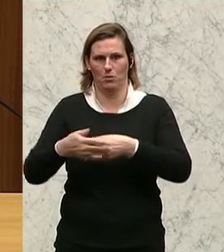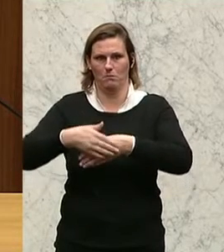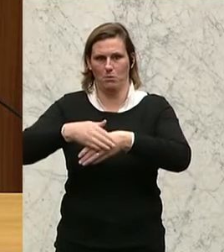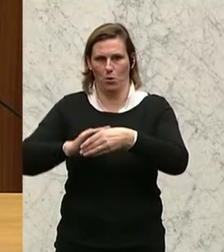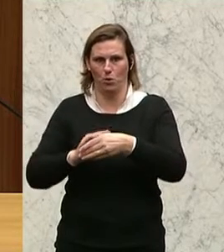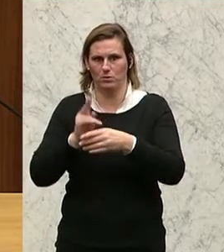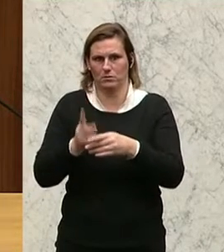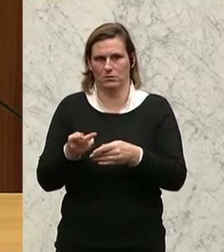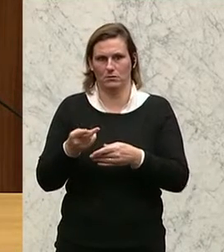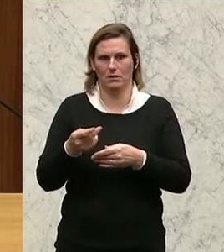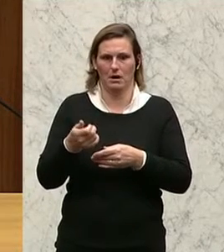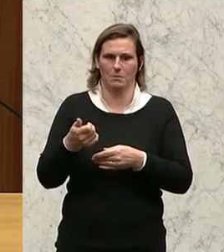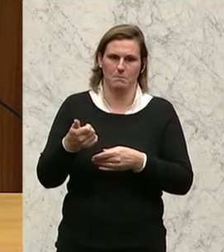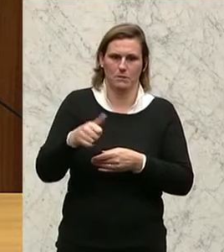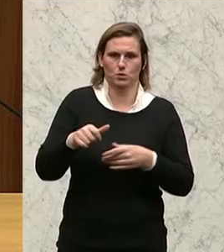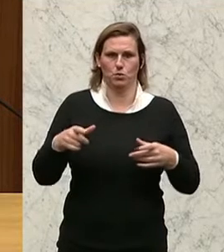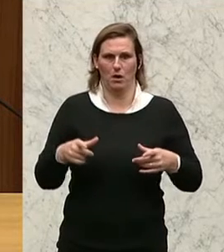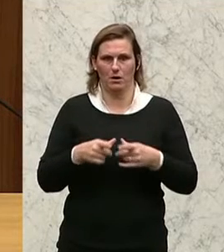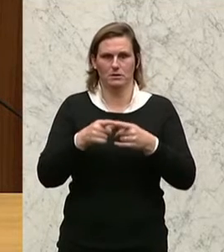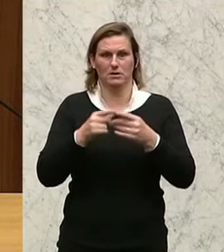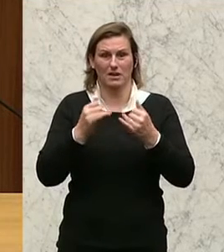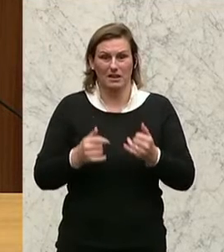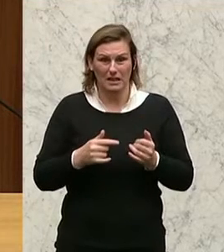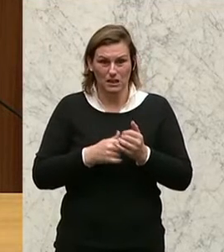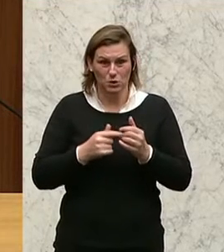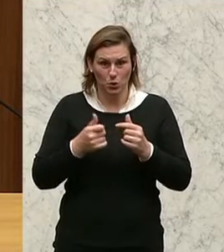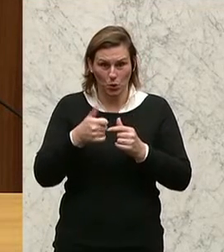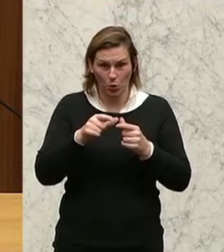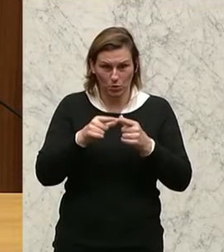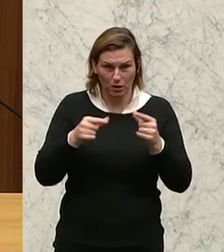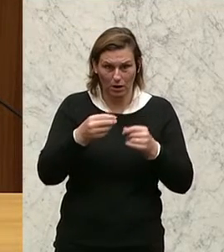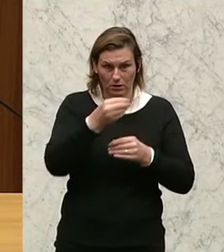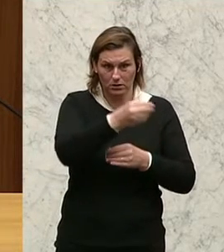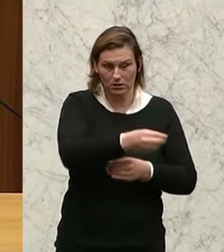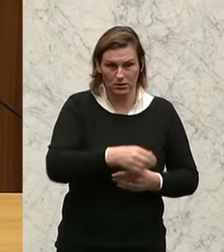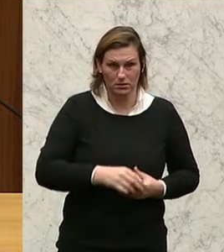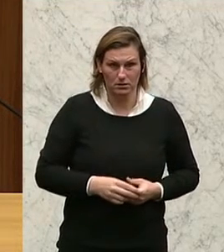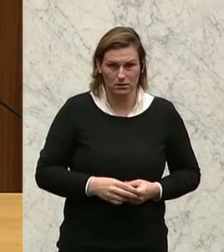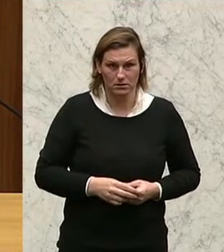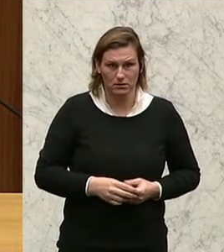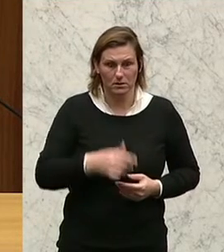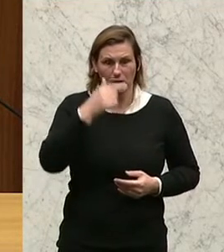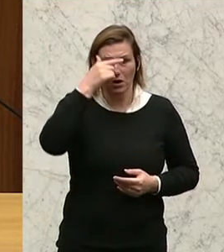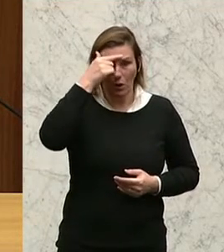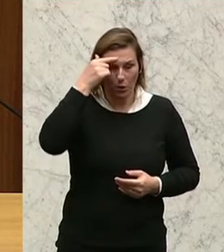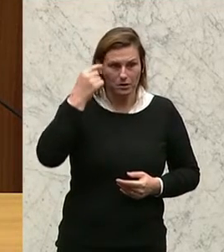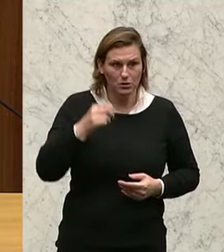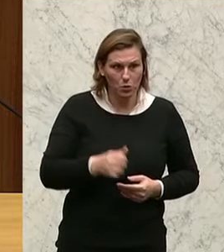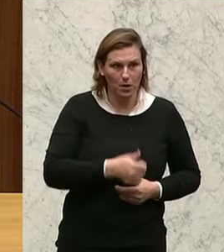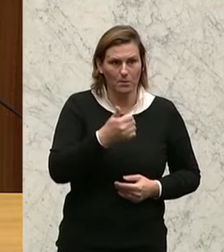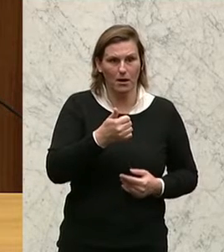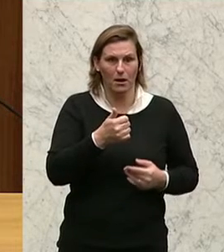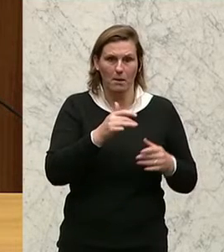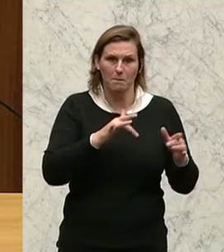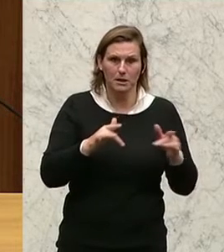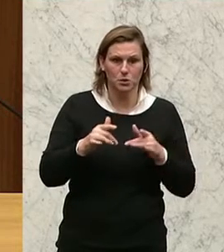Und dazu soll jetzt noch ein tadelloser Hunderter hereinflattern, der den Leuten noch einmal die